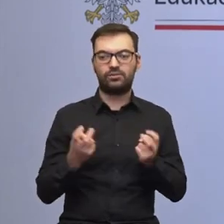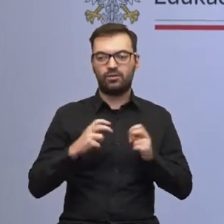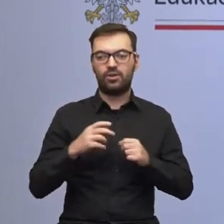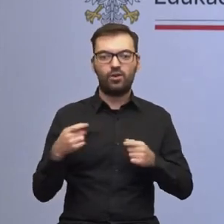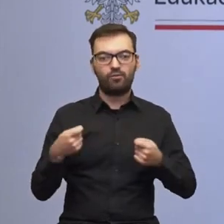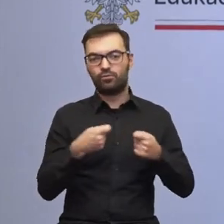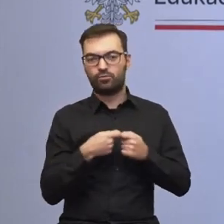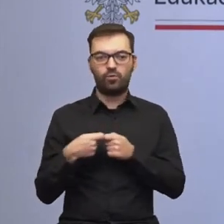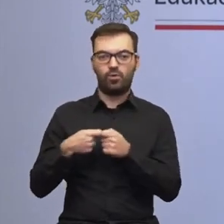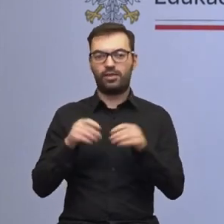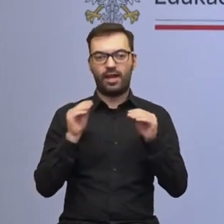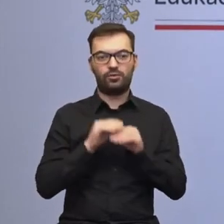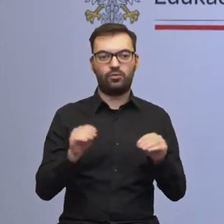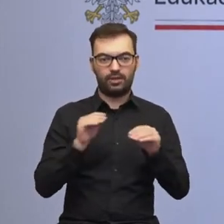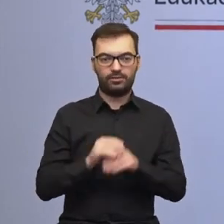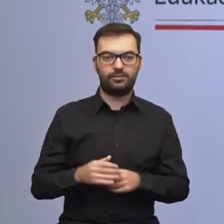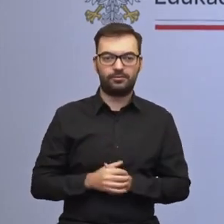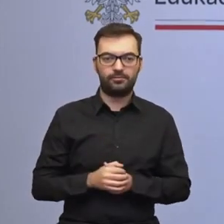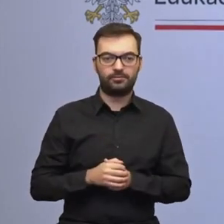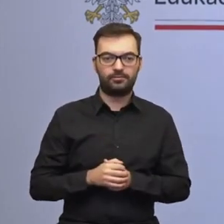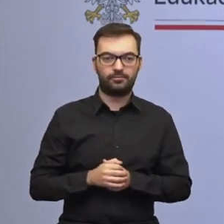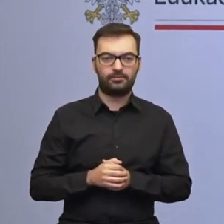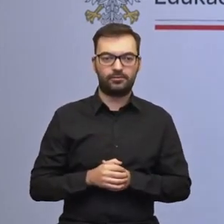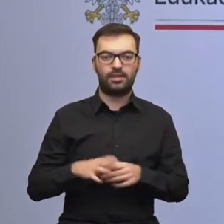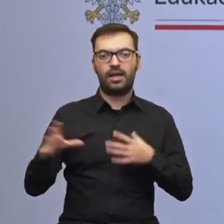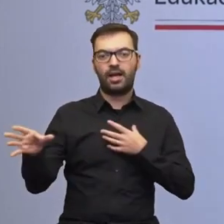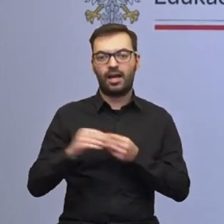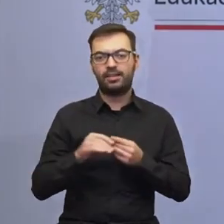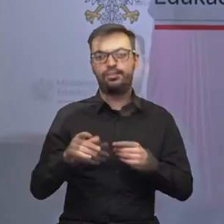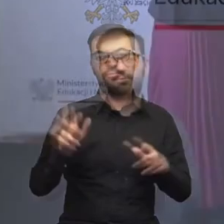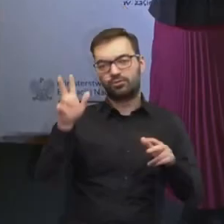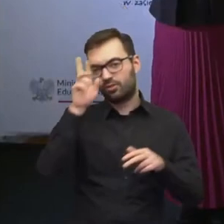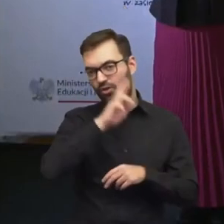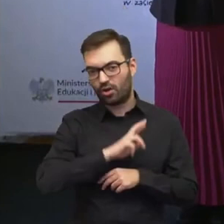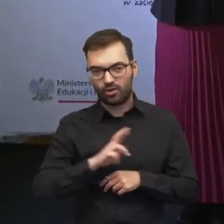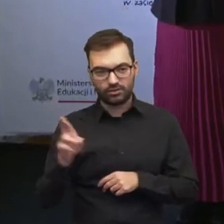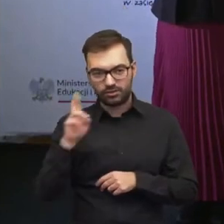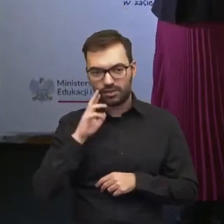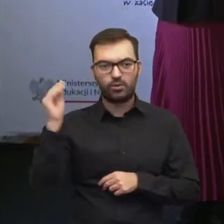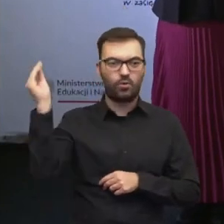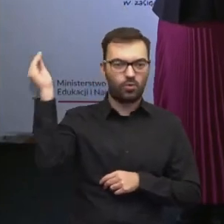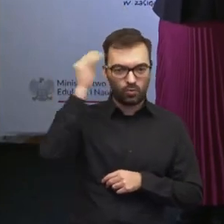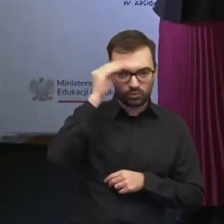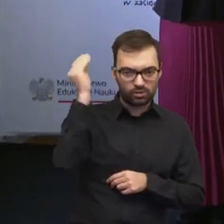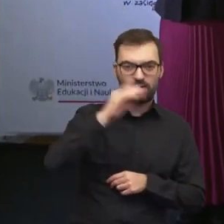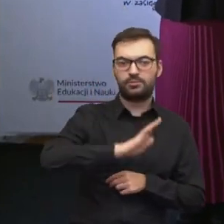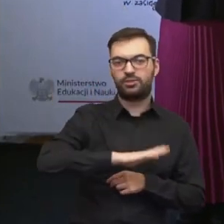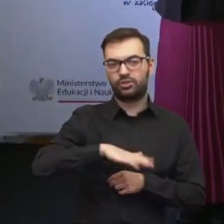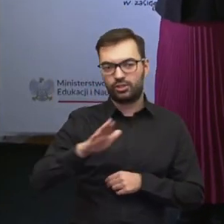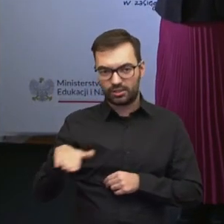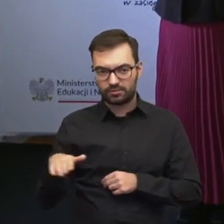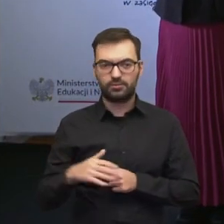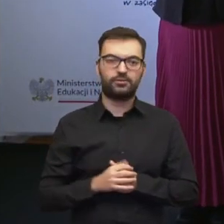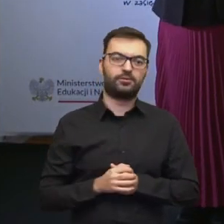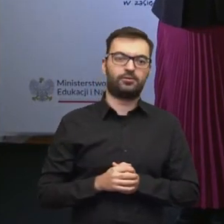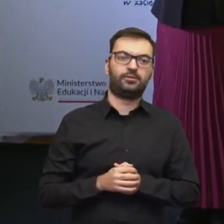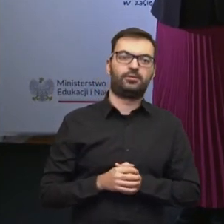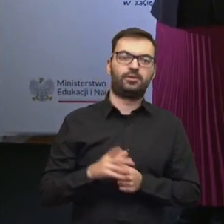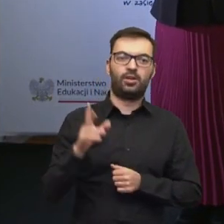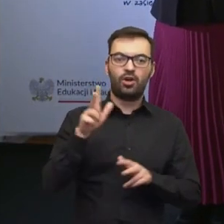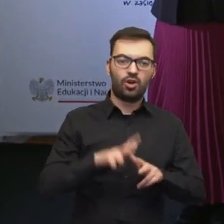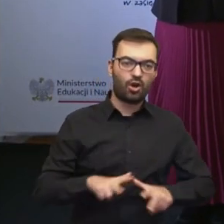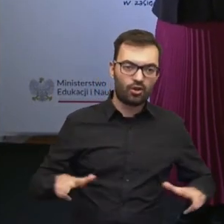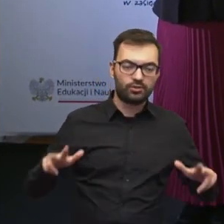edukacyjną razem z rodzicami, z uczniami, dziećmi, ich